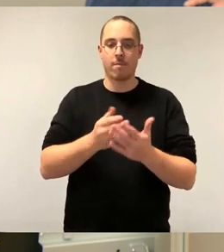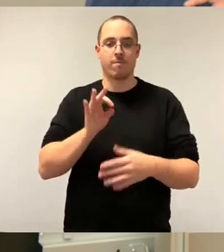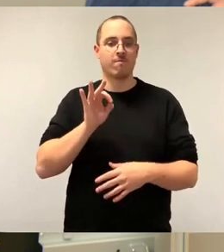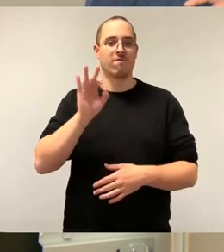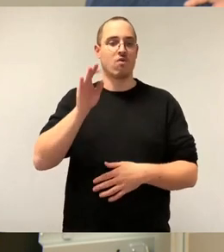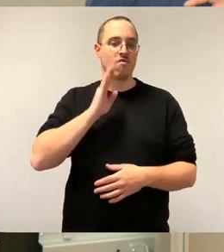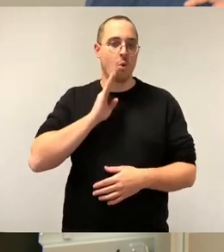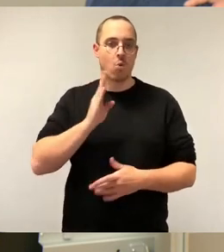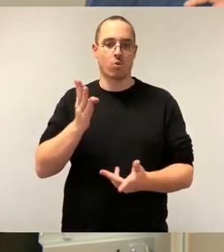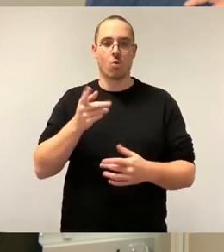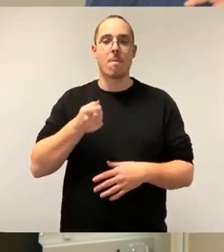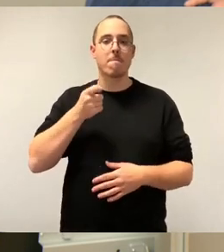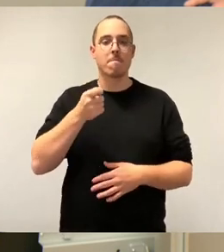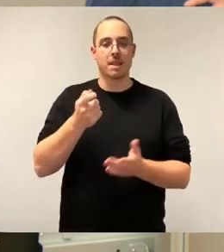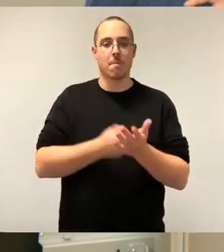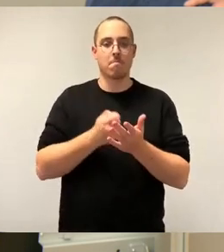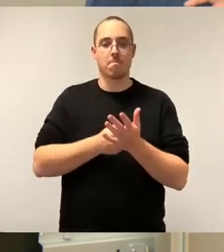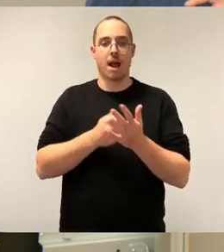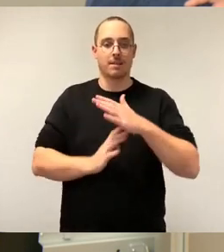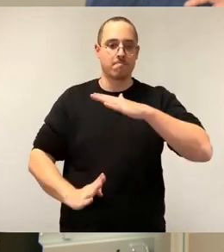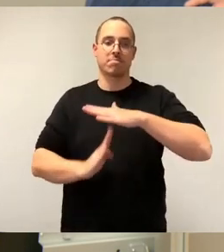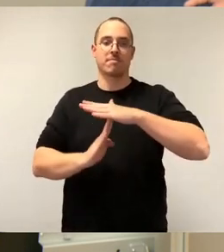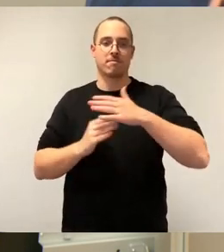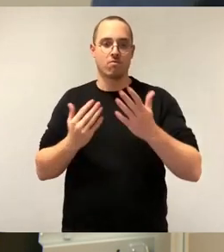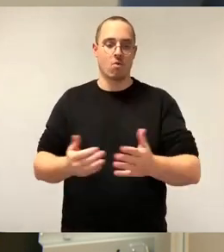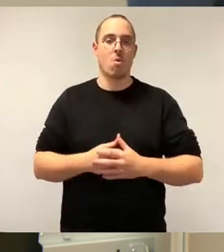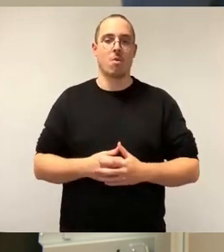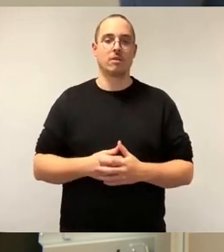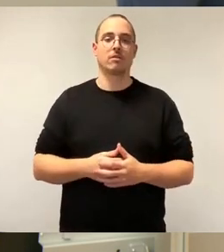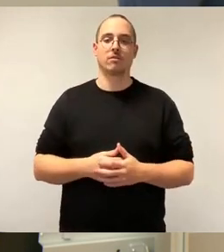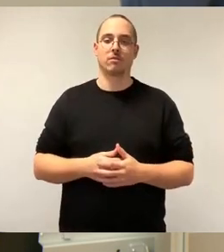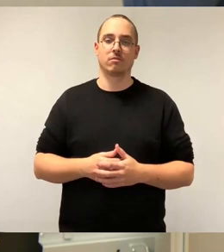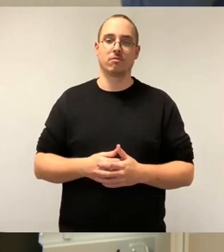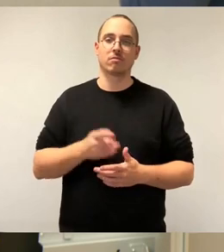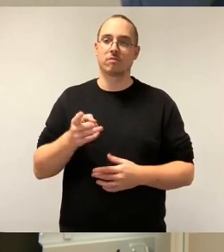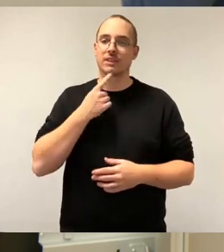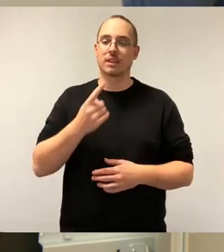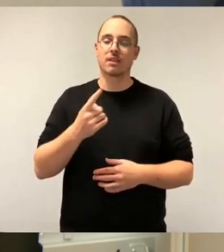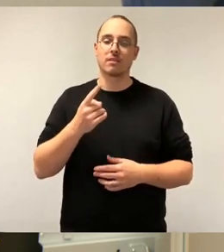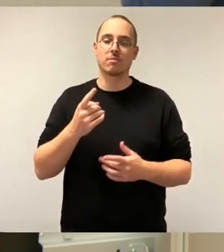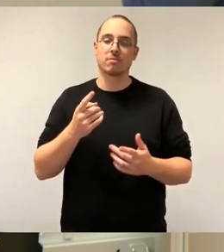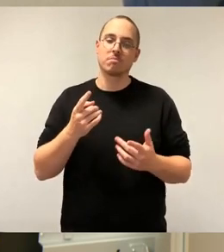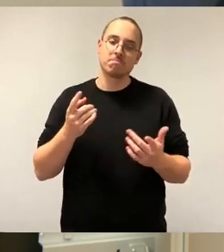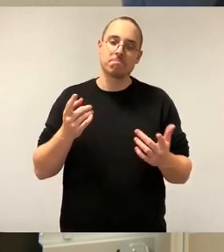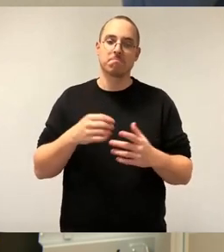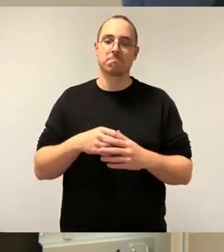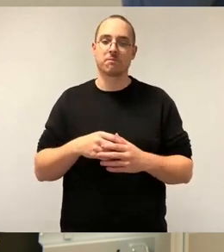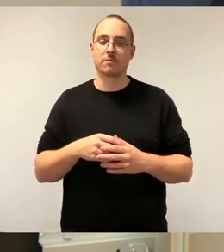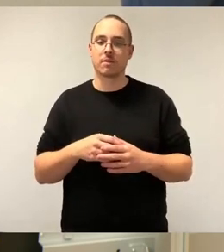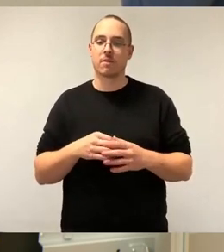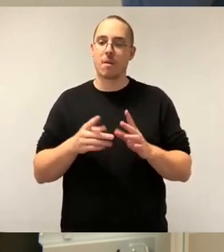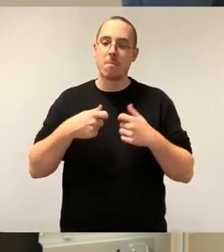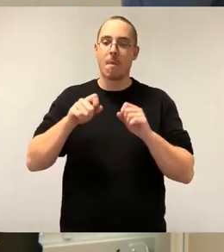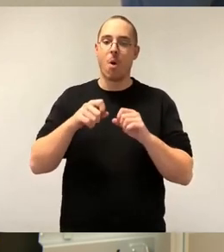dafür, dass die wenigen Bauunternehmen, die jetzt überhaupt noch bauen, sich vorzugsweise auf Gewerbemmobilien fokussieren. Reihenweise stellen Bauunternehmen ihre